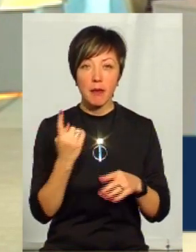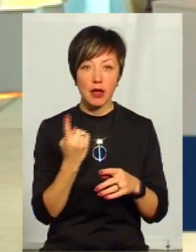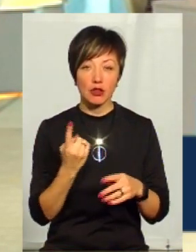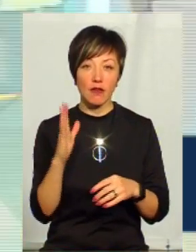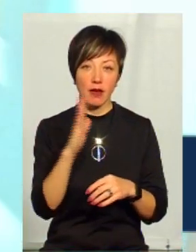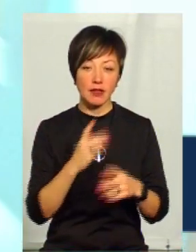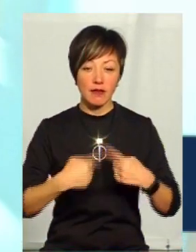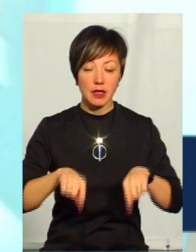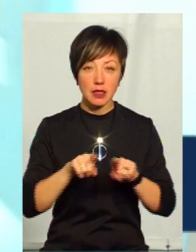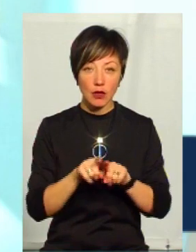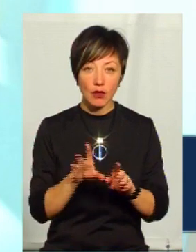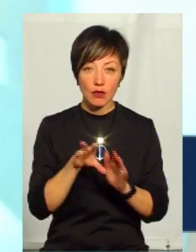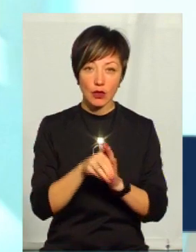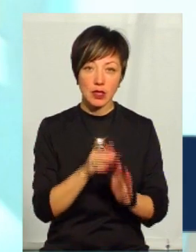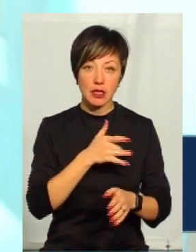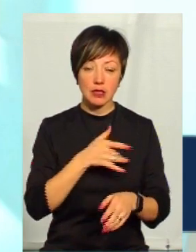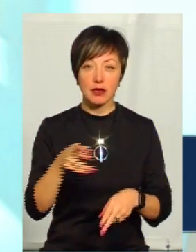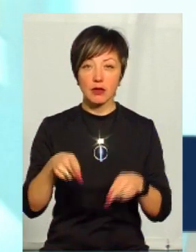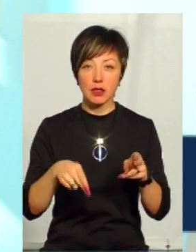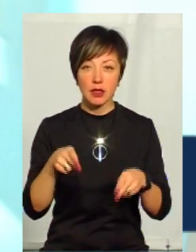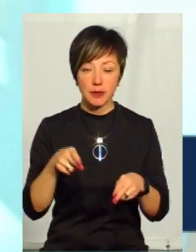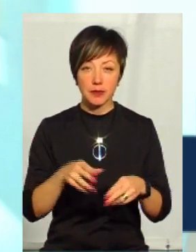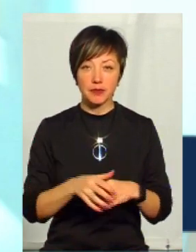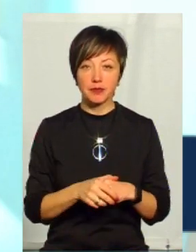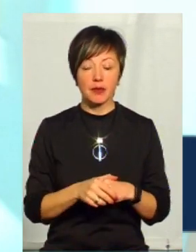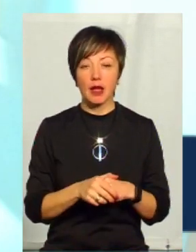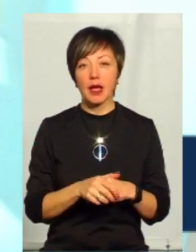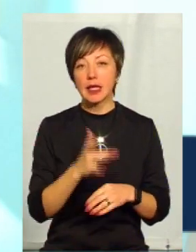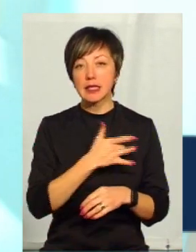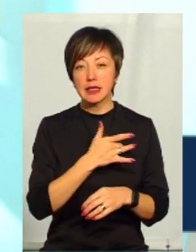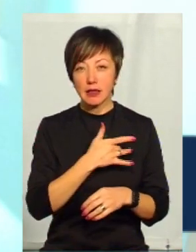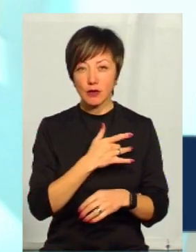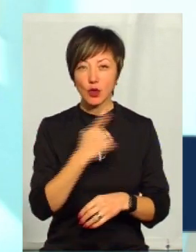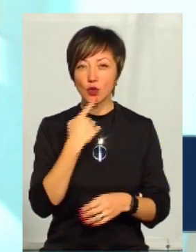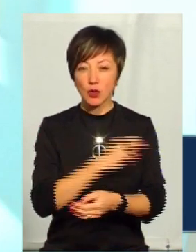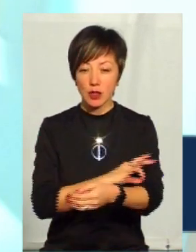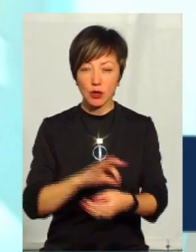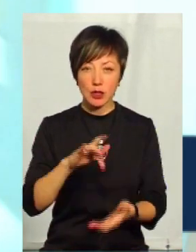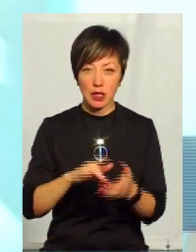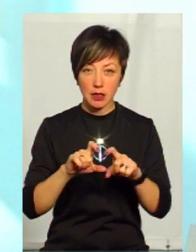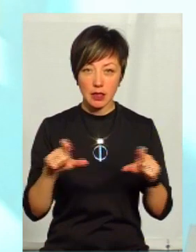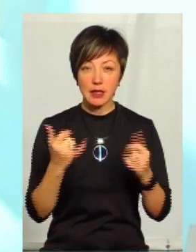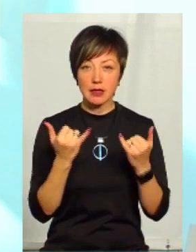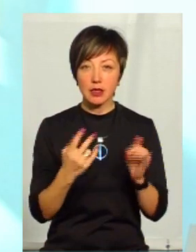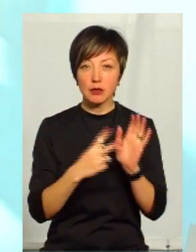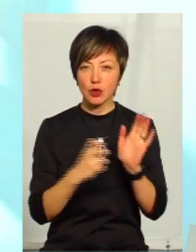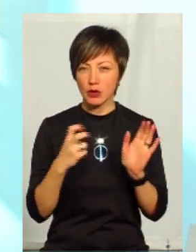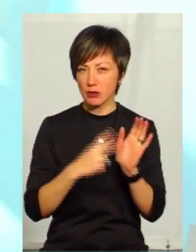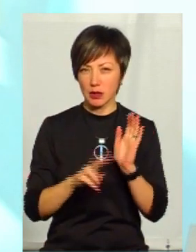кардіохірургії увійшло в склад серцево-судинного центру. На сьогодні ми маємо 755 ліжок. За